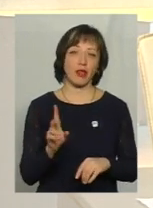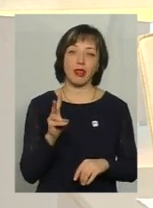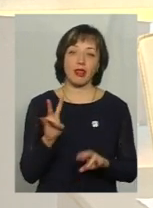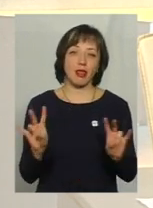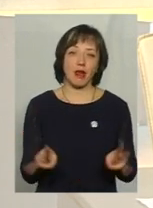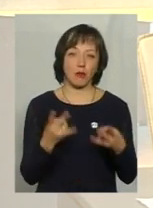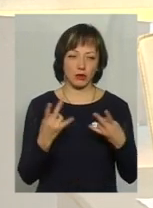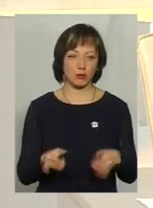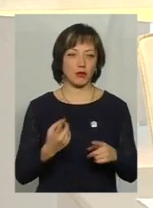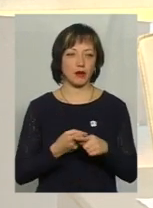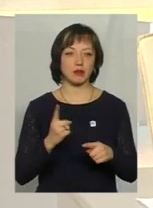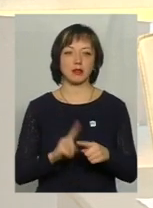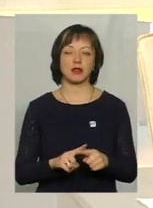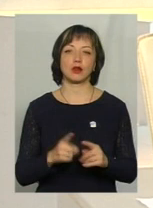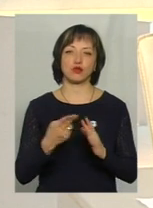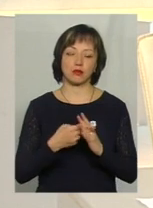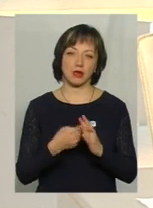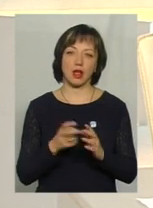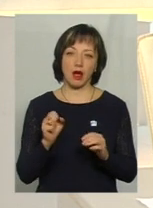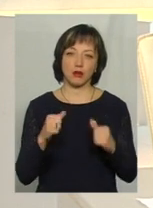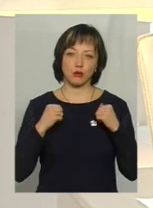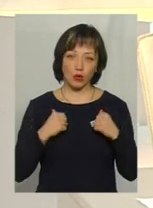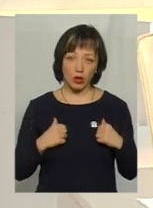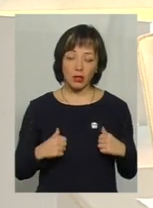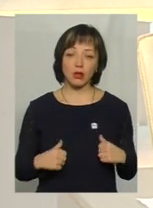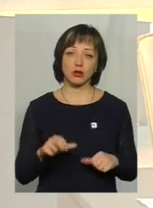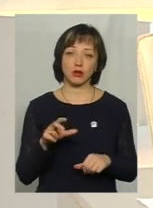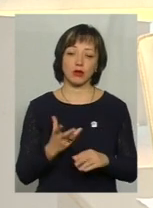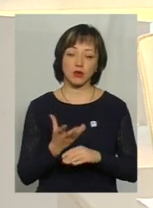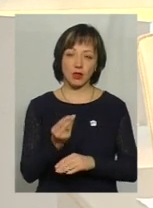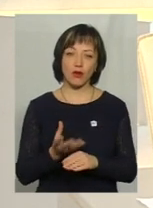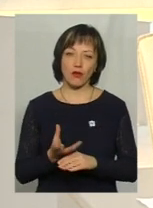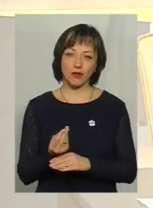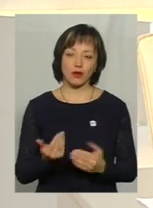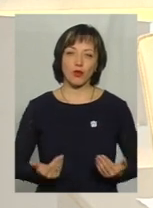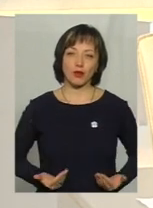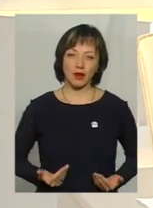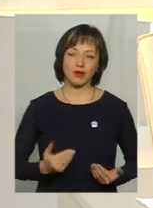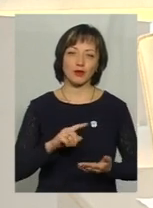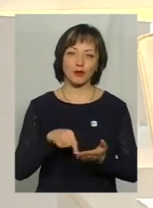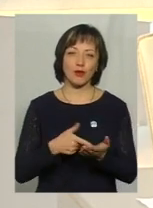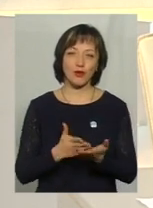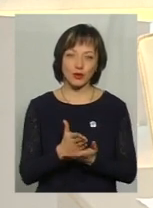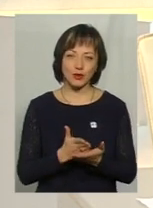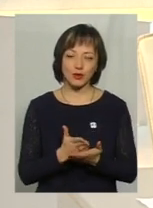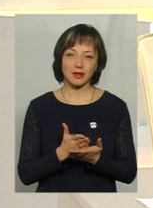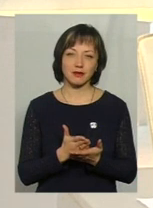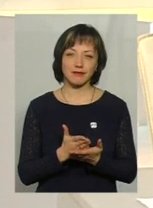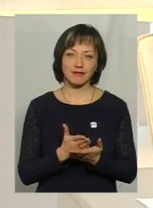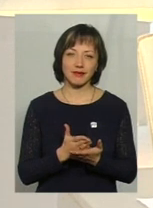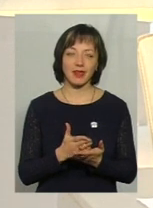потребувати тієї субсидії, а спокійно розраховуватися за вжиття комуналі, використані свої послуги,